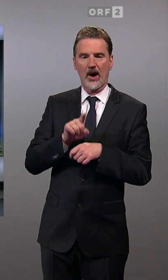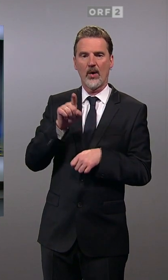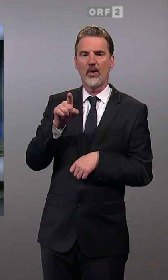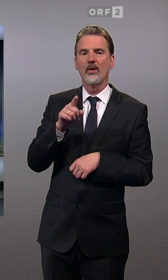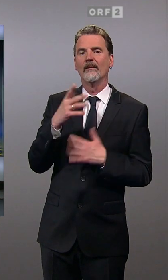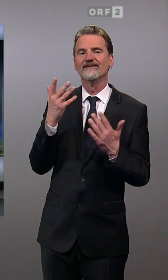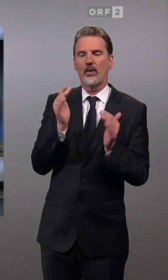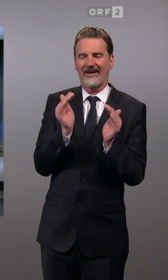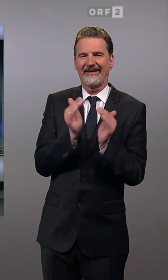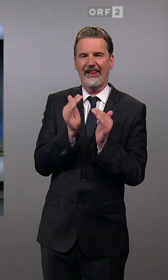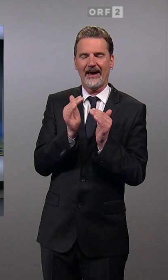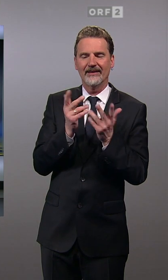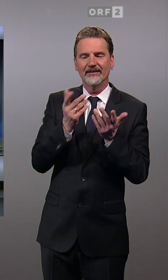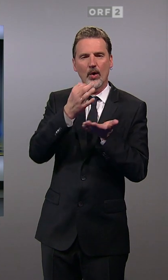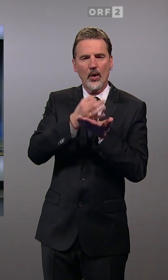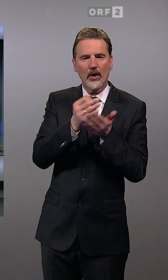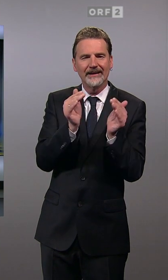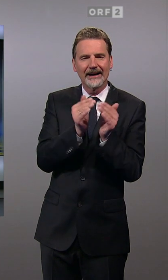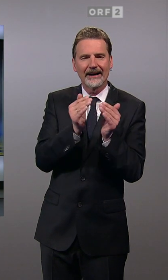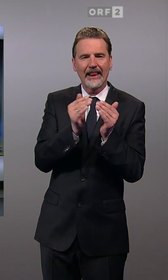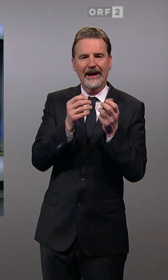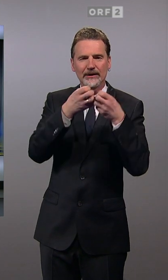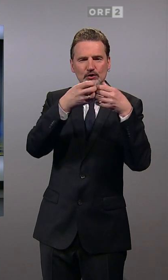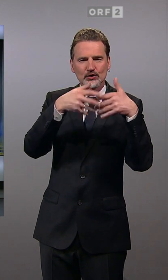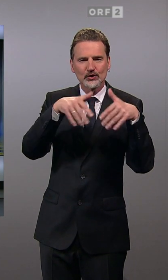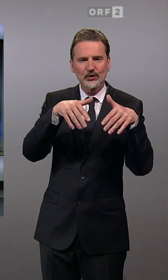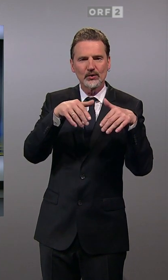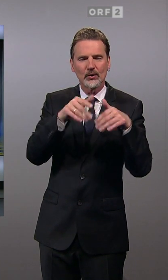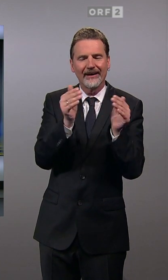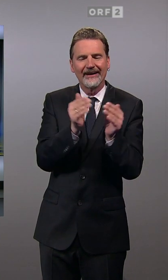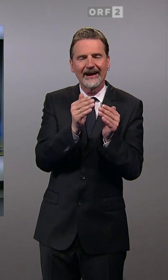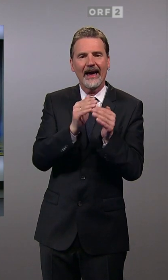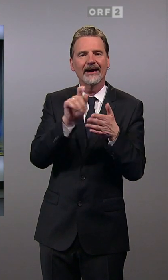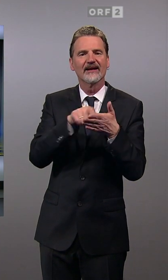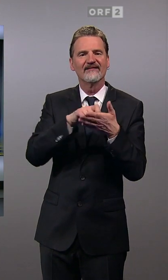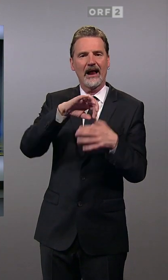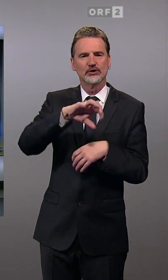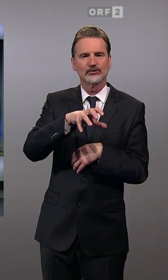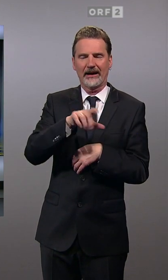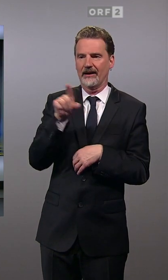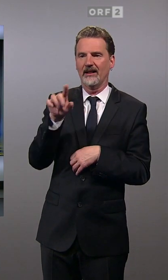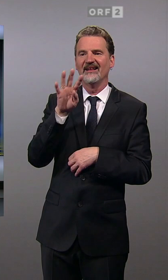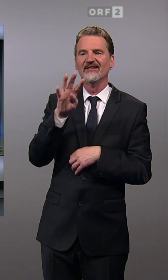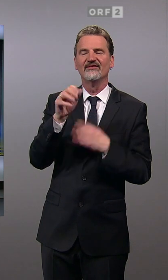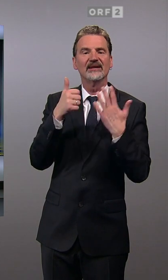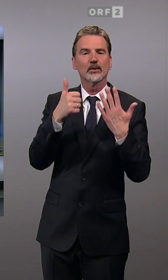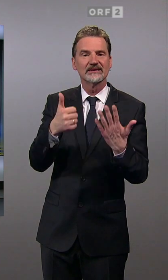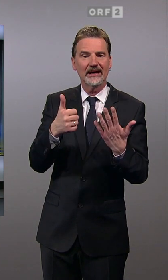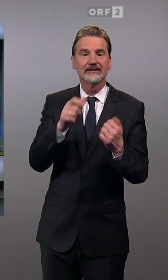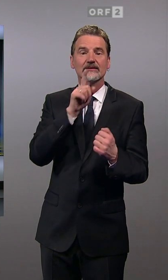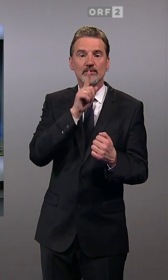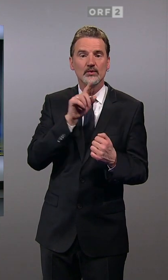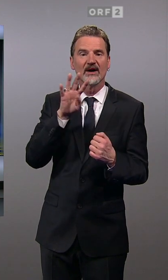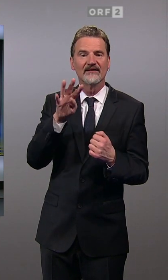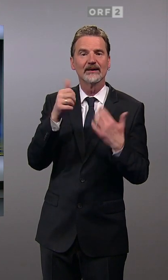ganz kleinen Strukturen zu Hause, in kleinen Wahlsprengeln. 64 Wahlberechtigte etwa sind es